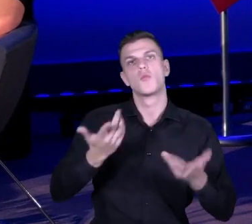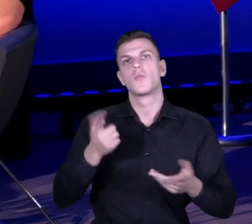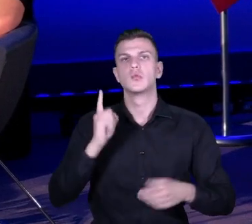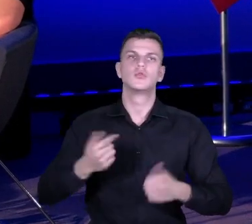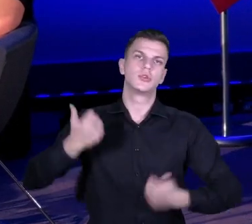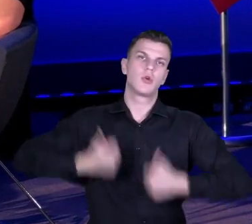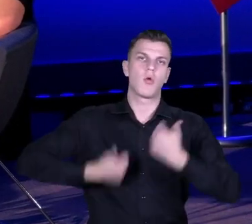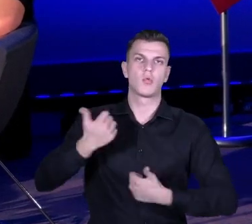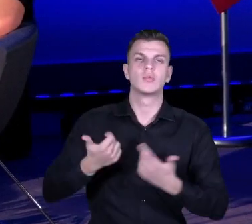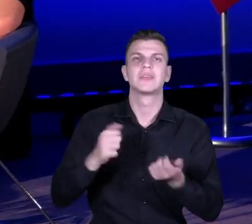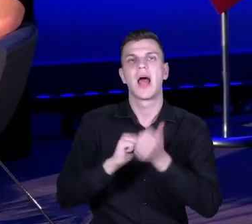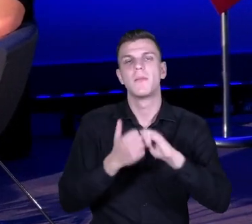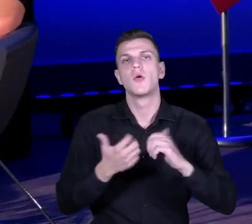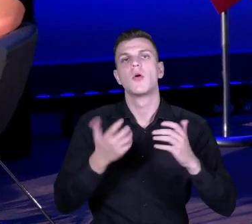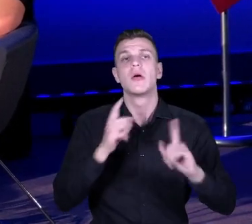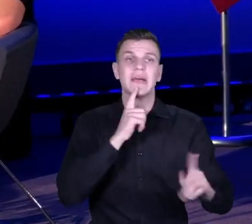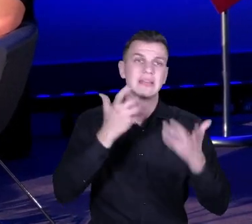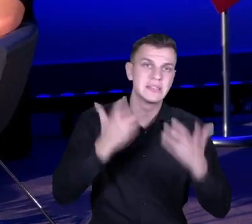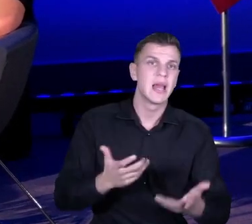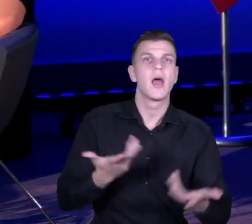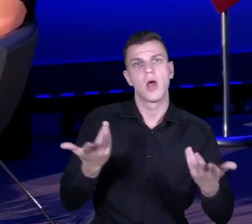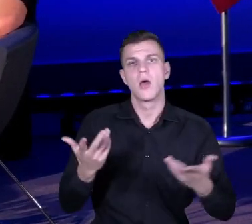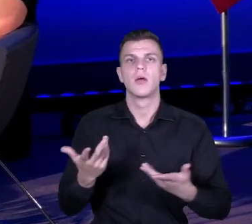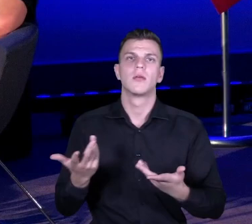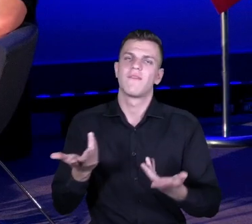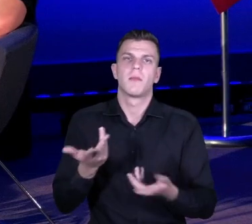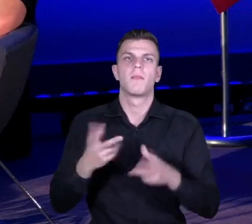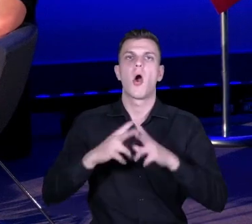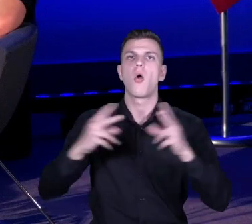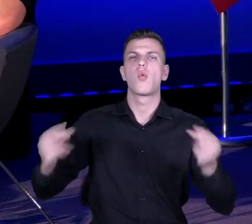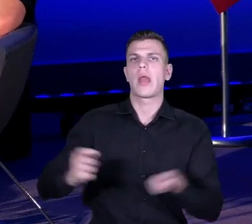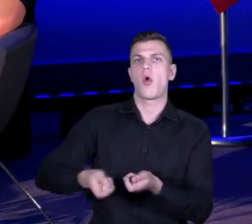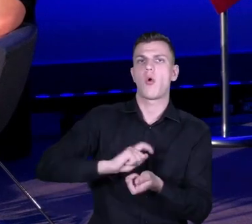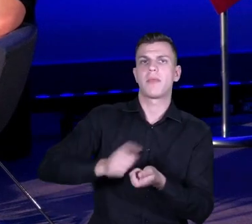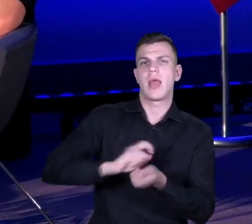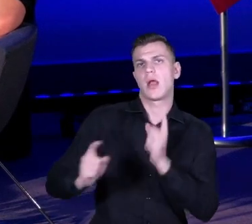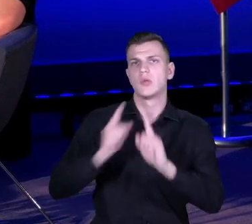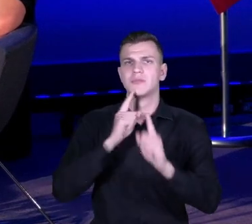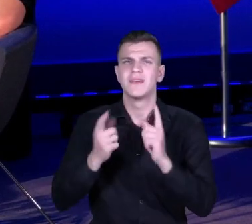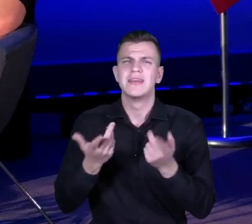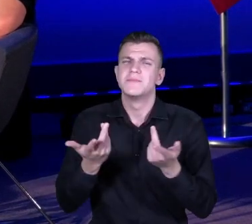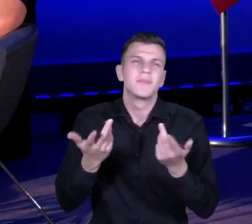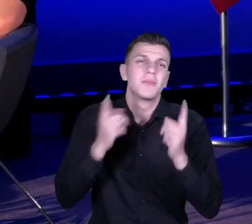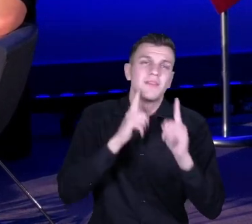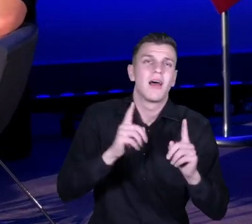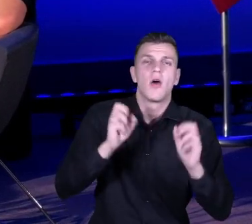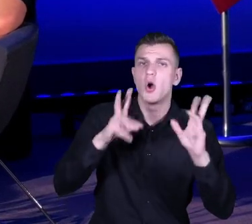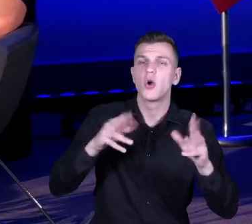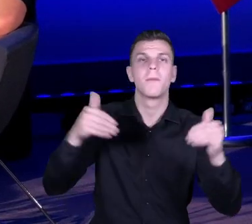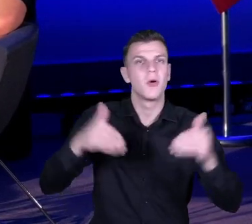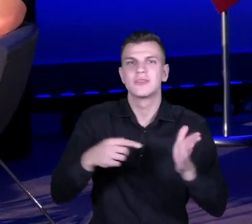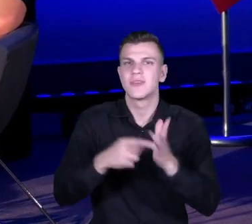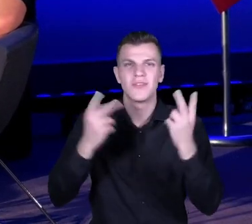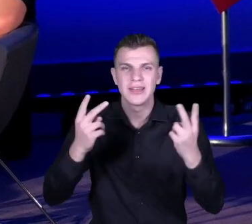siebie na radzie i wymieniają się jakimiś ogórkami z ogródka, chociaż to pewnie też jest ważne, ale żeby te osoby rozmawiały ze